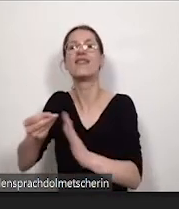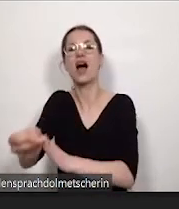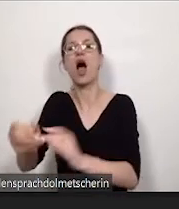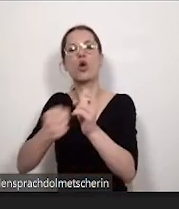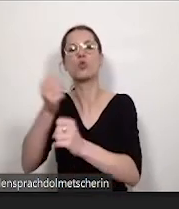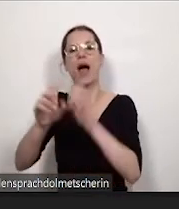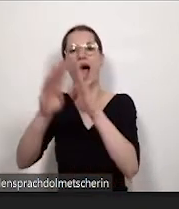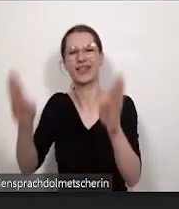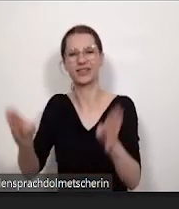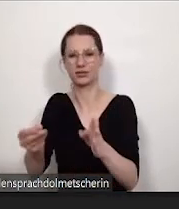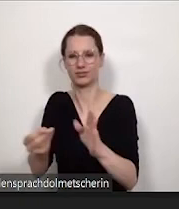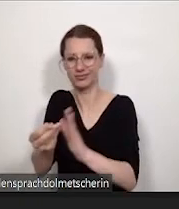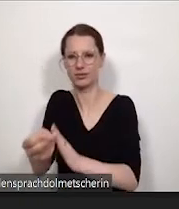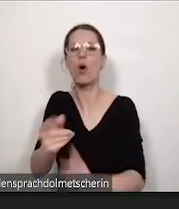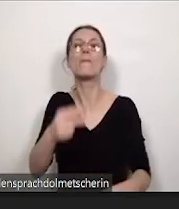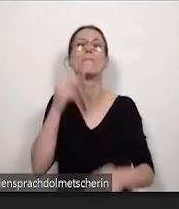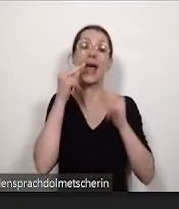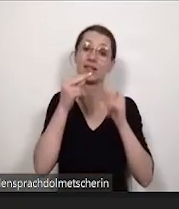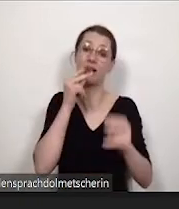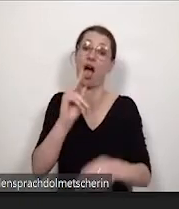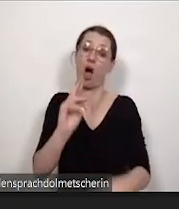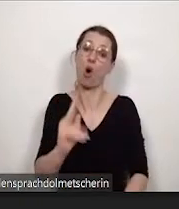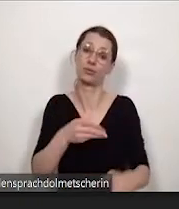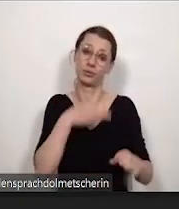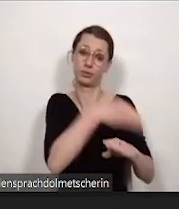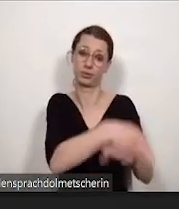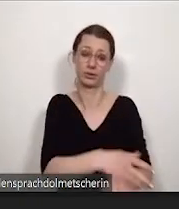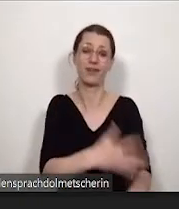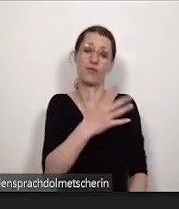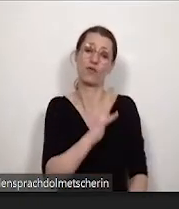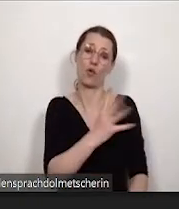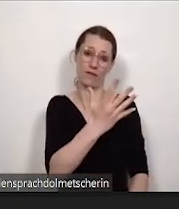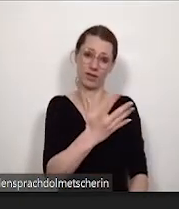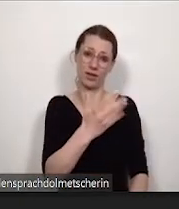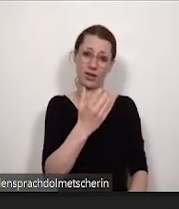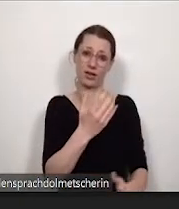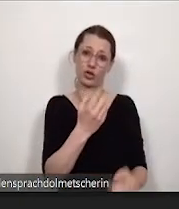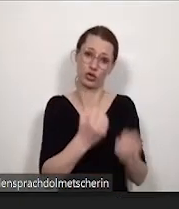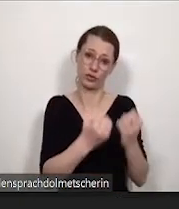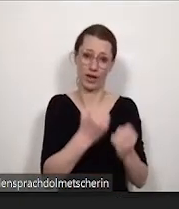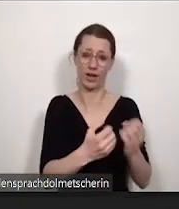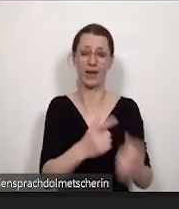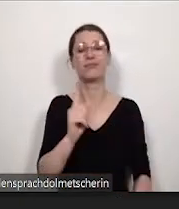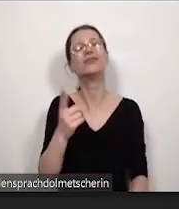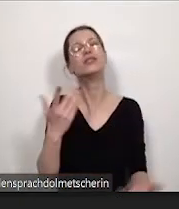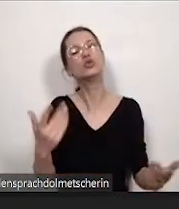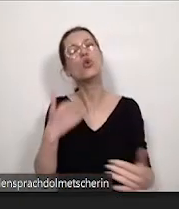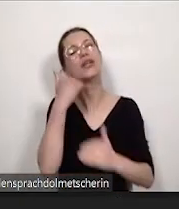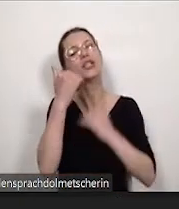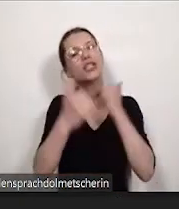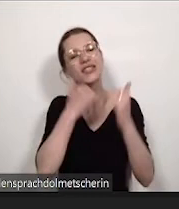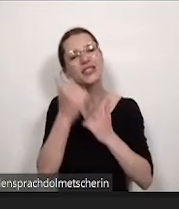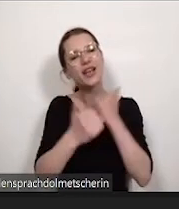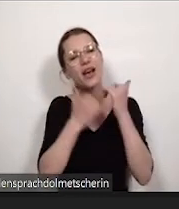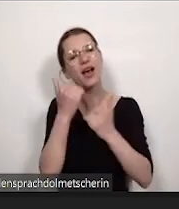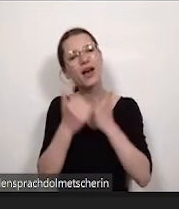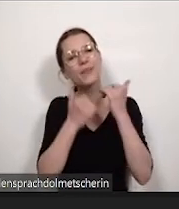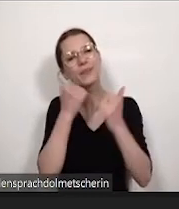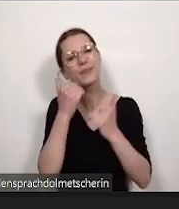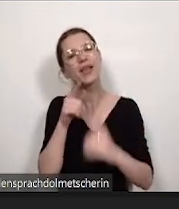Und ganz wichtig war bei dieser Erstellung, sowohl auch bei der Story, beim Drehbuchschreiben, bei den Akteuren die